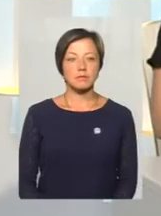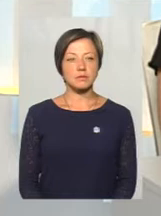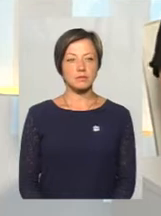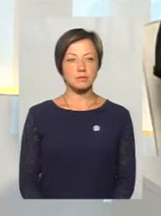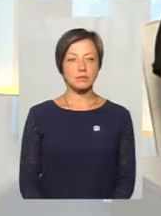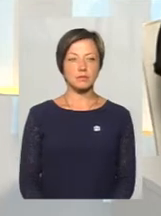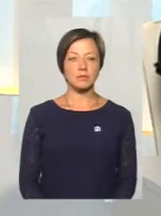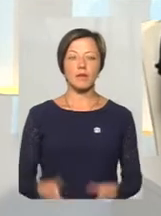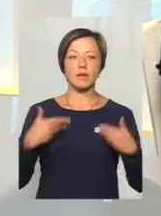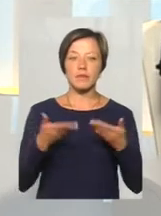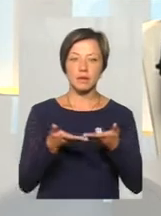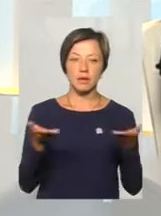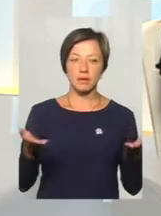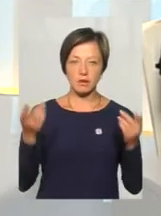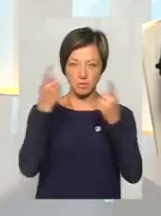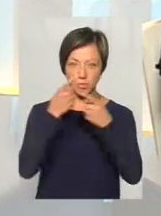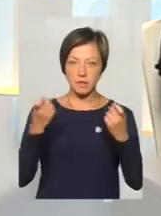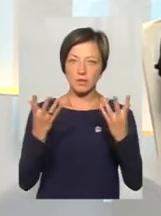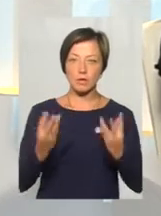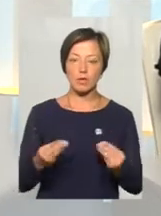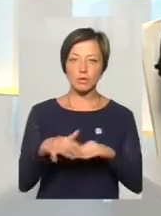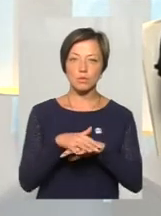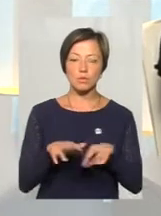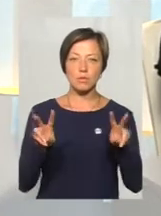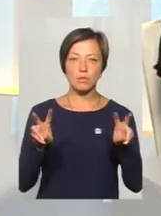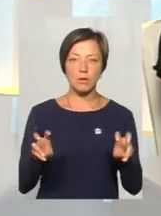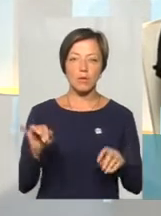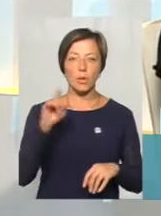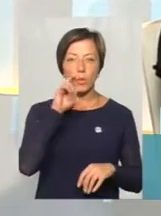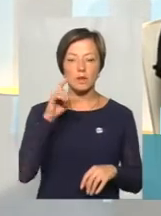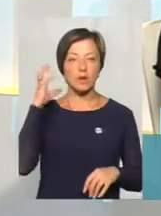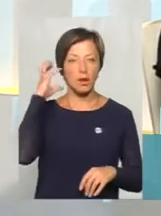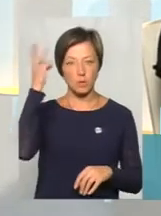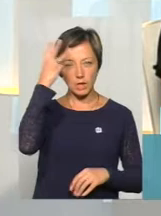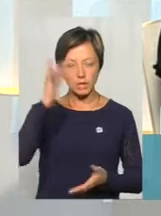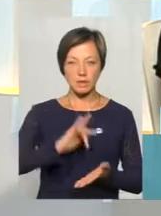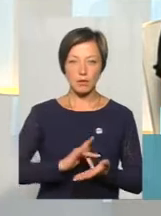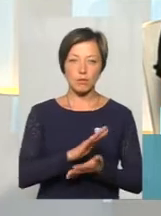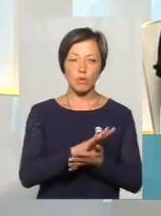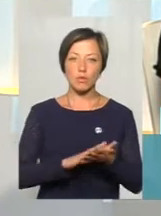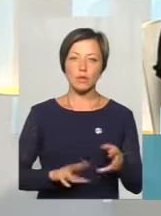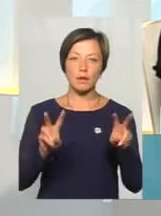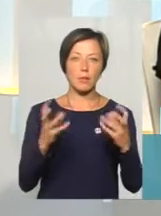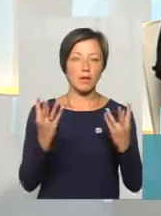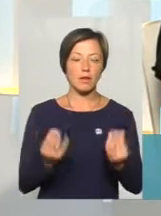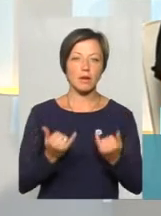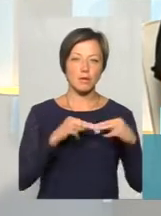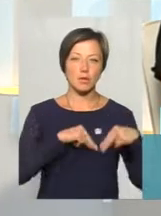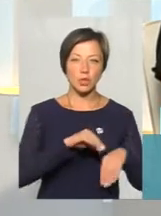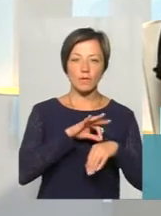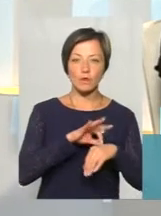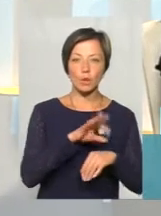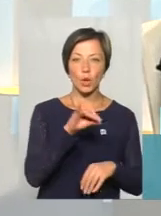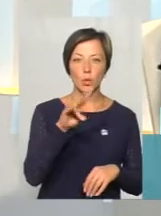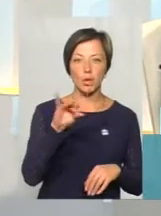Мої вітання. Інформаційний день на Суспільному та Українському радіоподілляцентр продовжує тема дня. студії працює юна